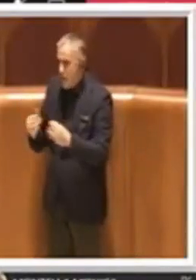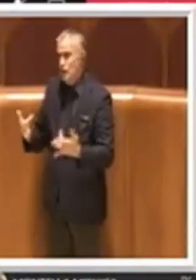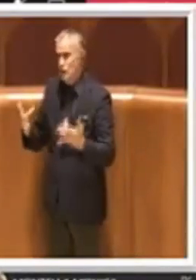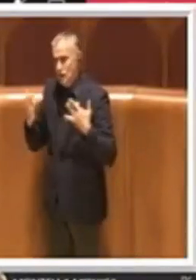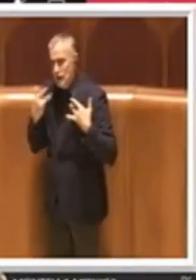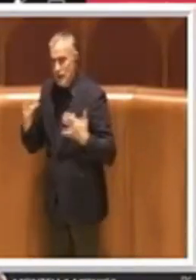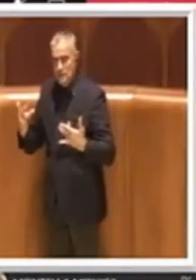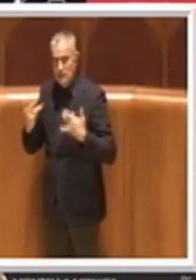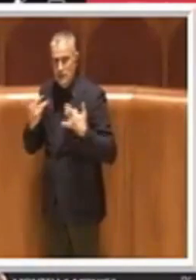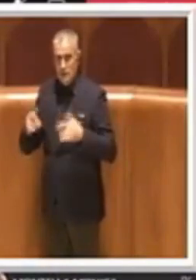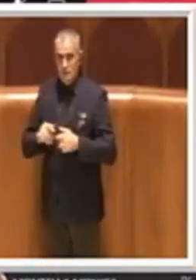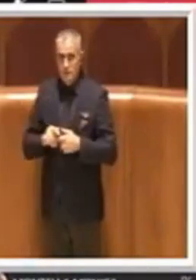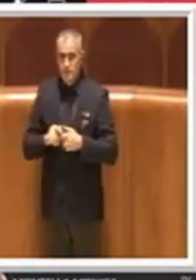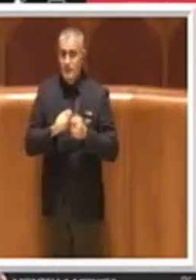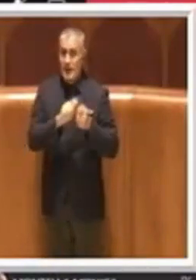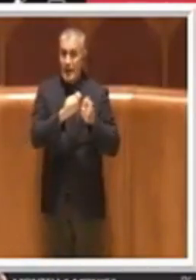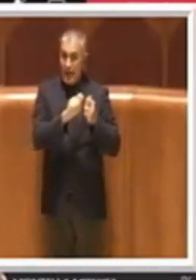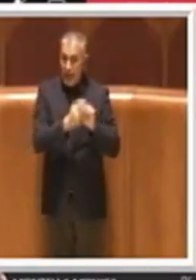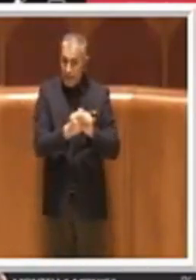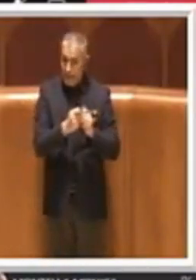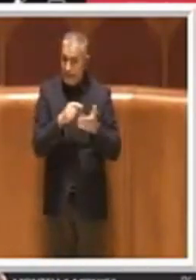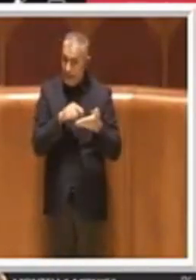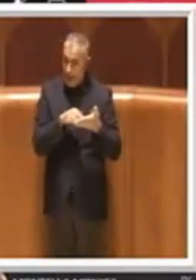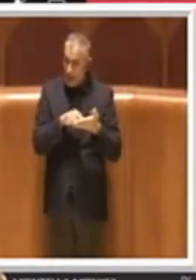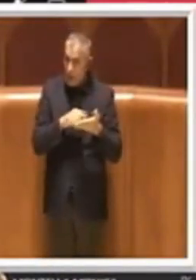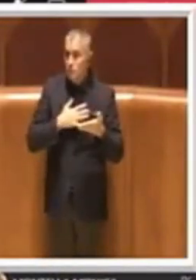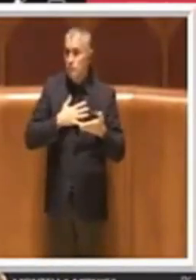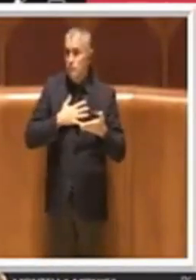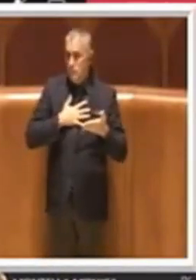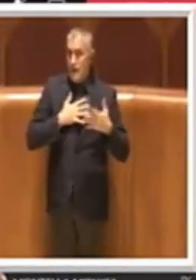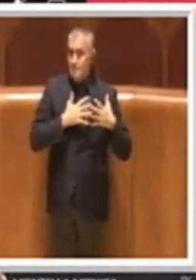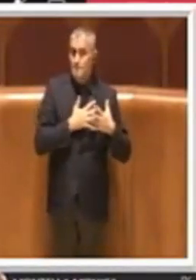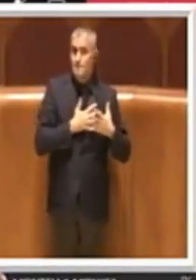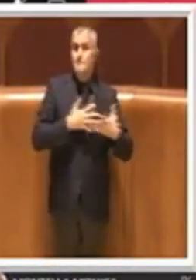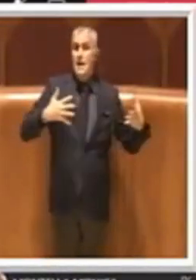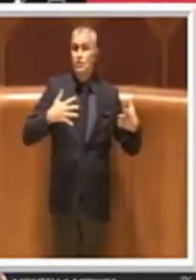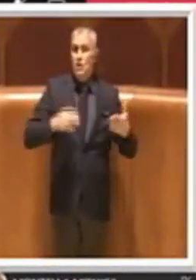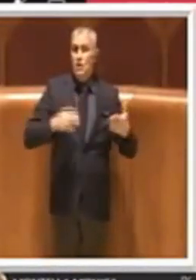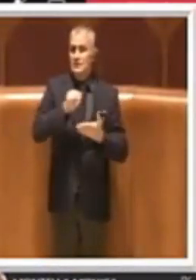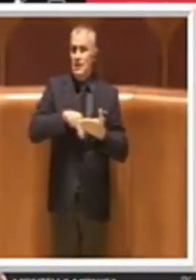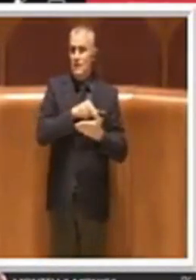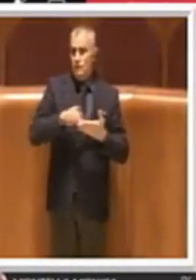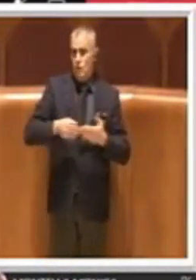per questo emendamento ci sarà il voto favorevole di questa maggioranza. Grazie colleghi e Presidente.